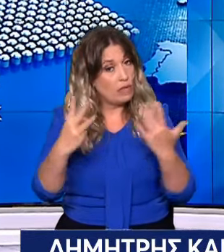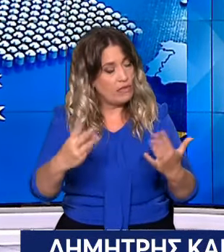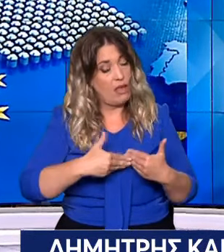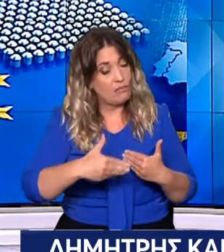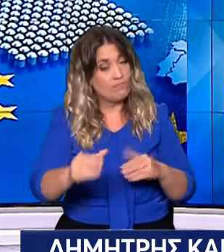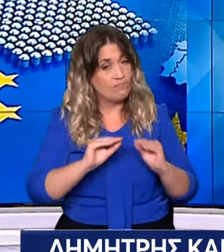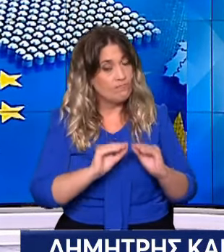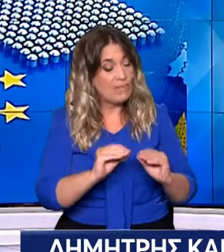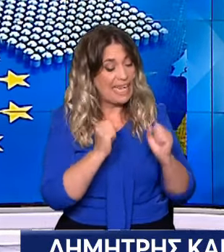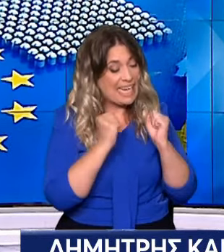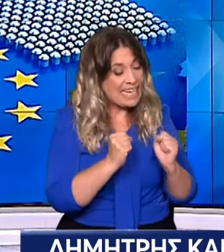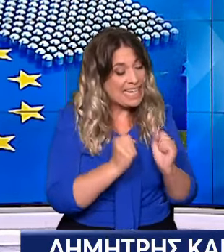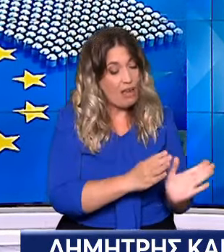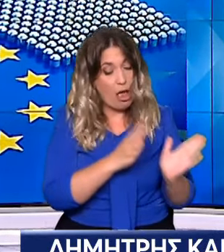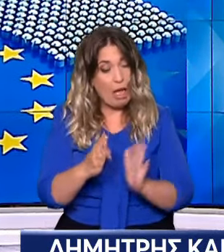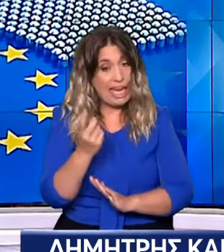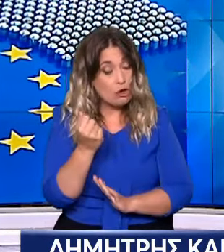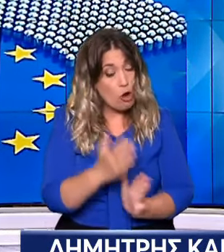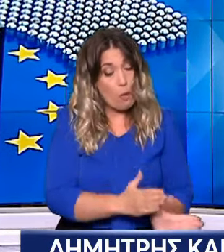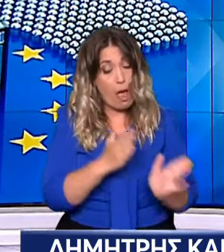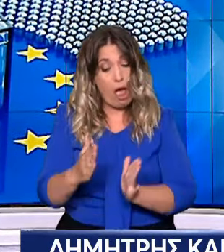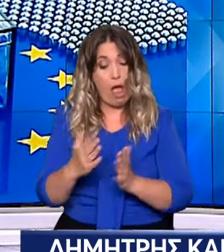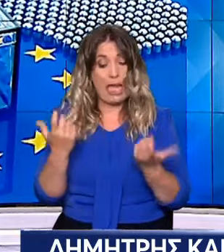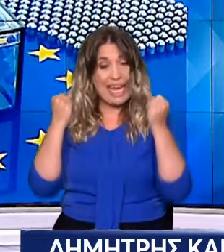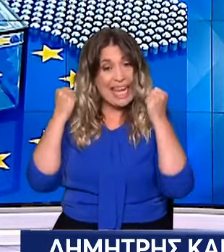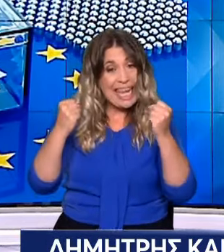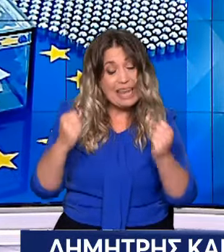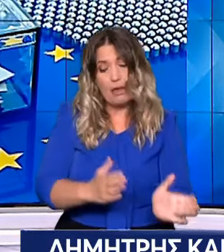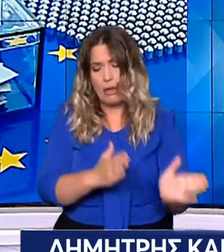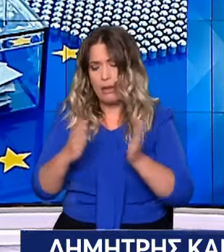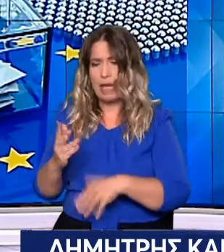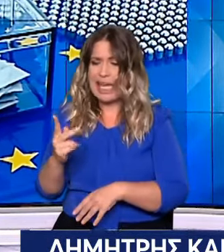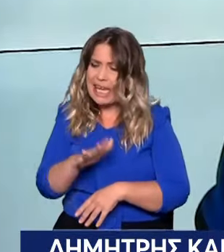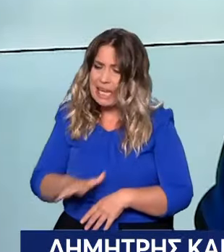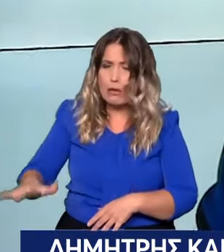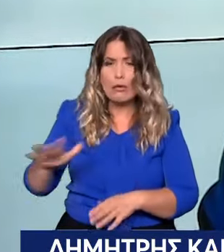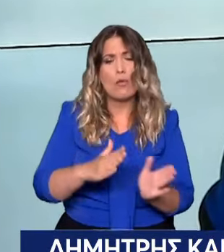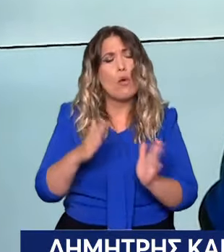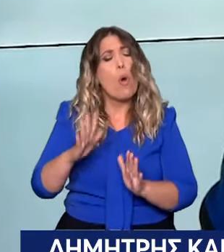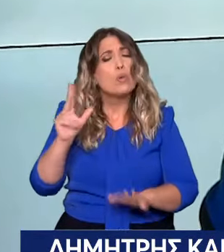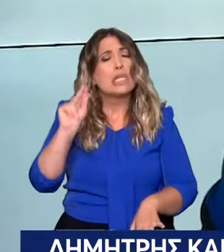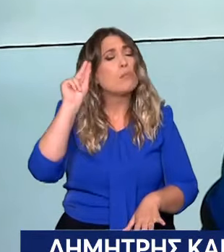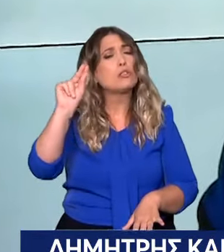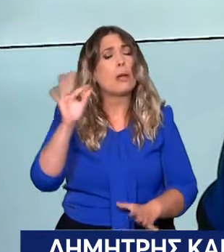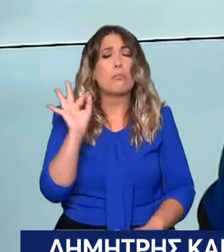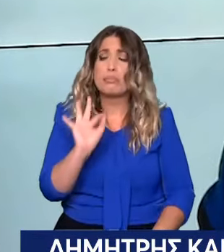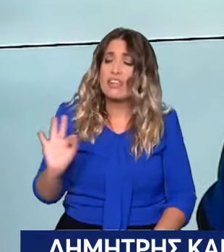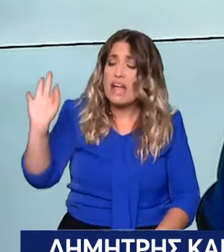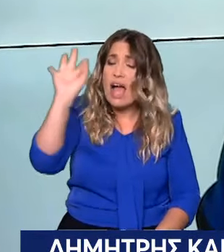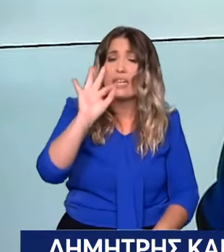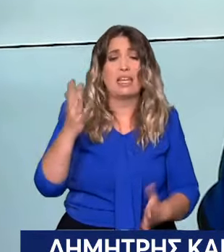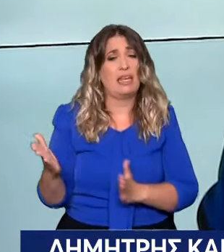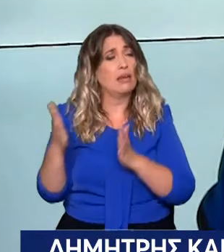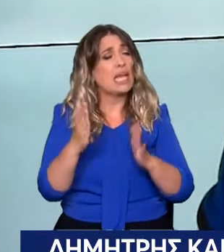παιδεία στην υγεία, στην οικονομία στο κράτος, στην ψηφιοποίηση όλα αυτά που έχουμε υποσχεθεί να κάνουμε στη δημόσια ασφάλεια, αν